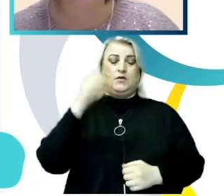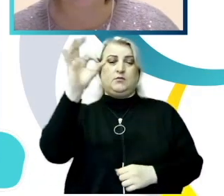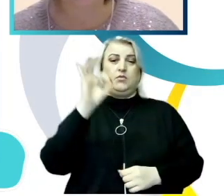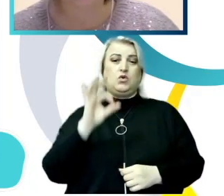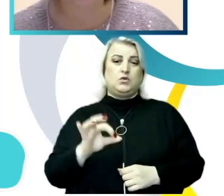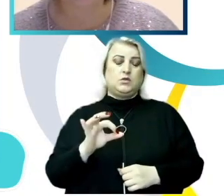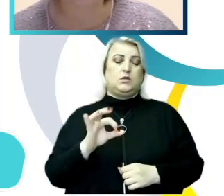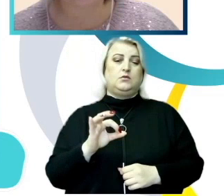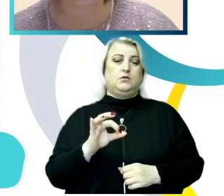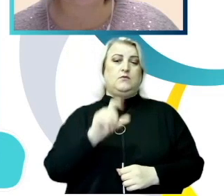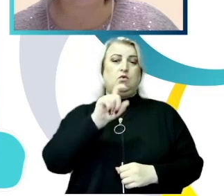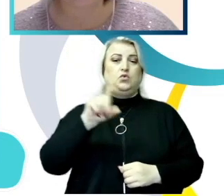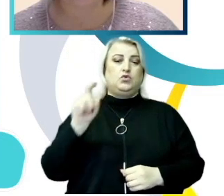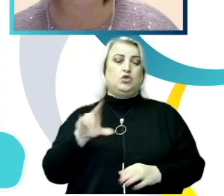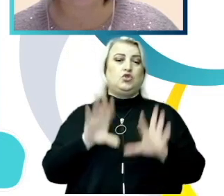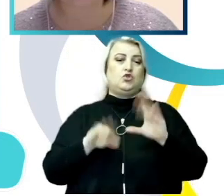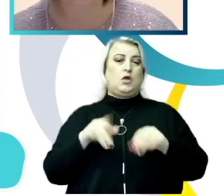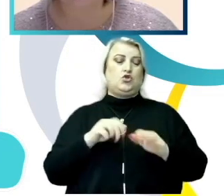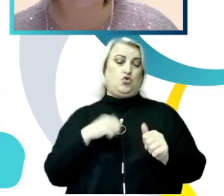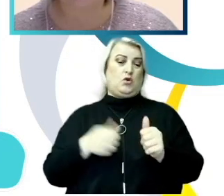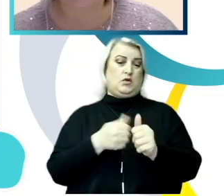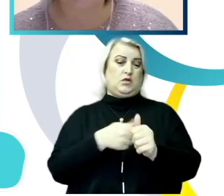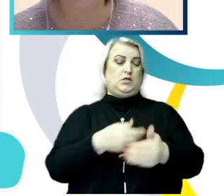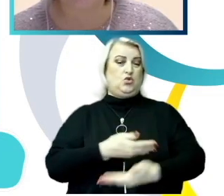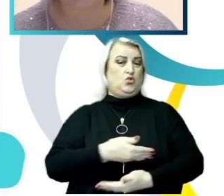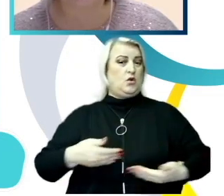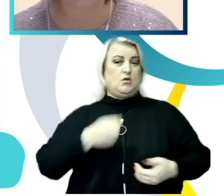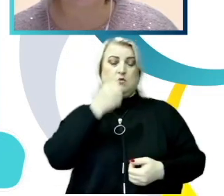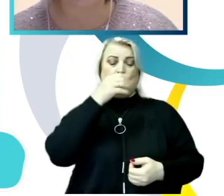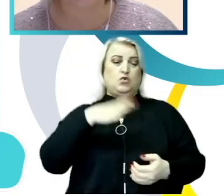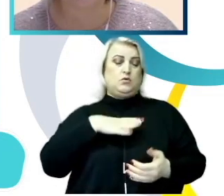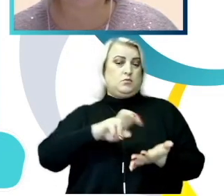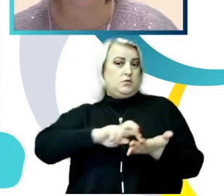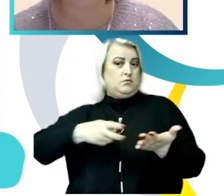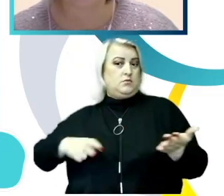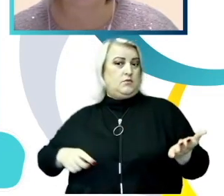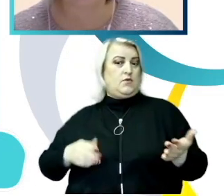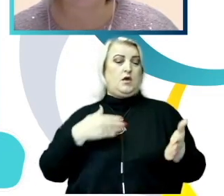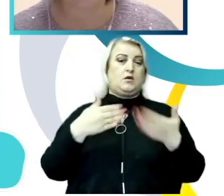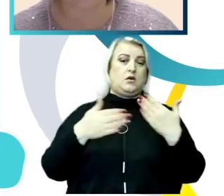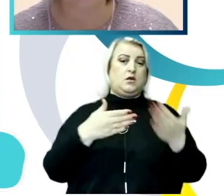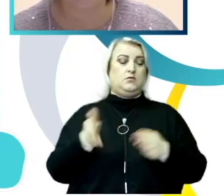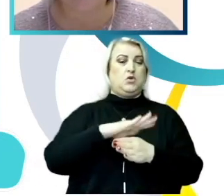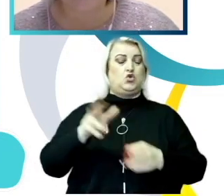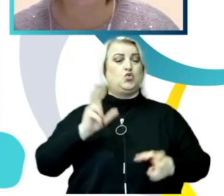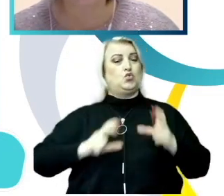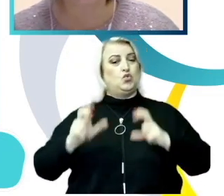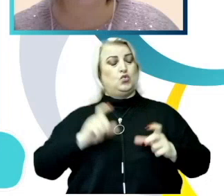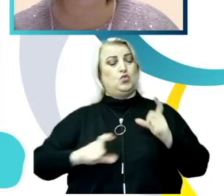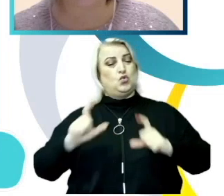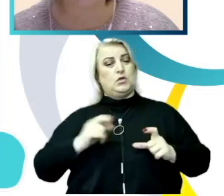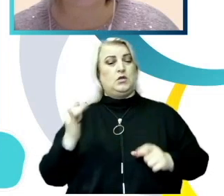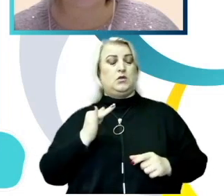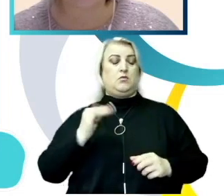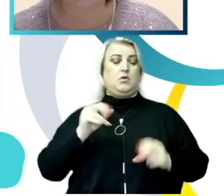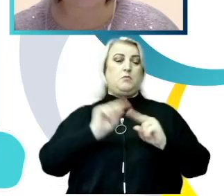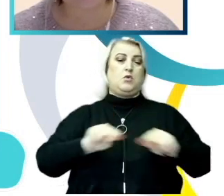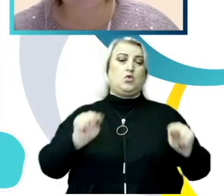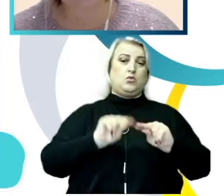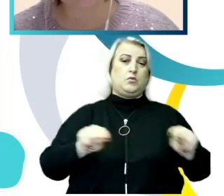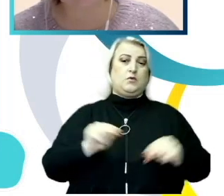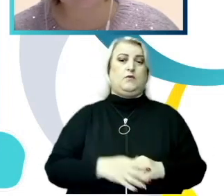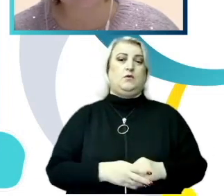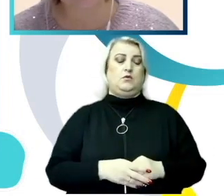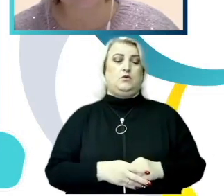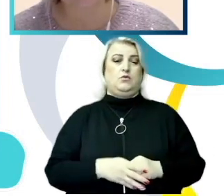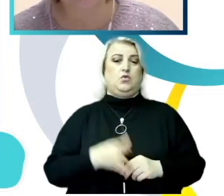respondenți consideră că hărțuirea sexuală nu poate fi evitată în relațiile dintre student și profesor. Având în vedere faptul că instituțiile de